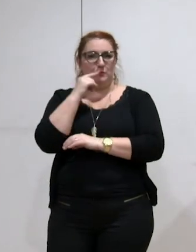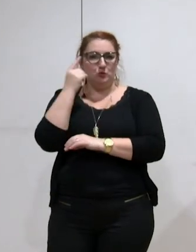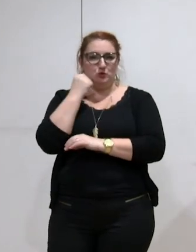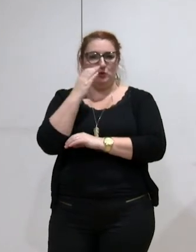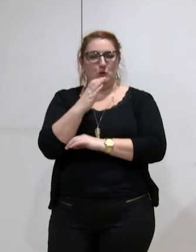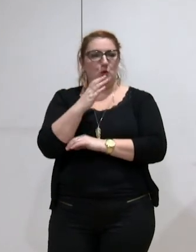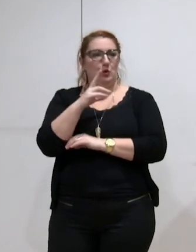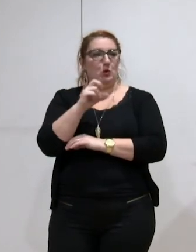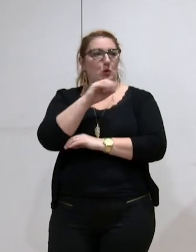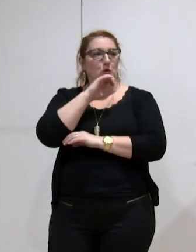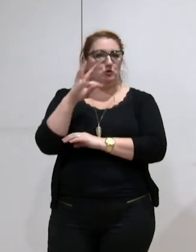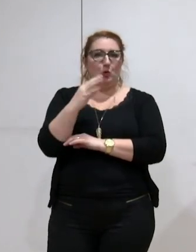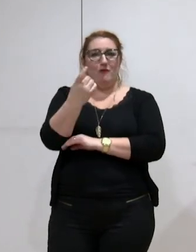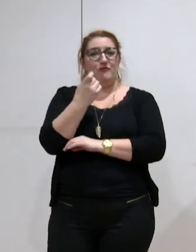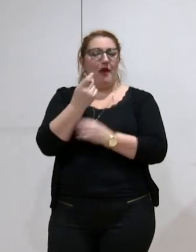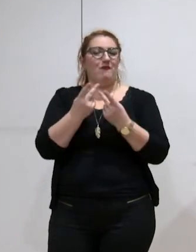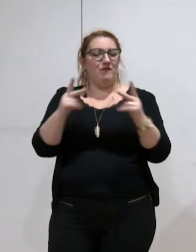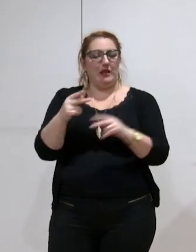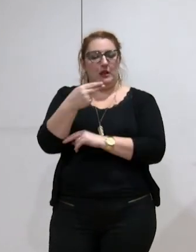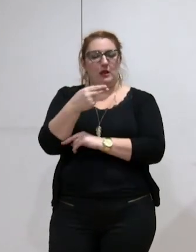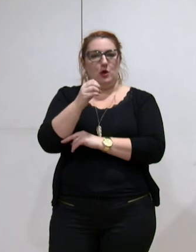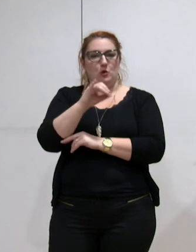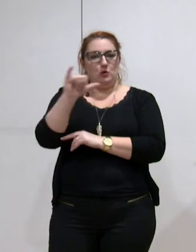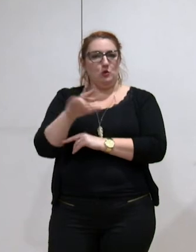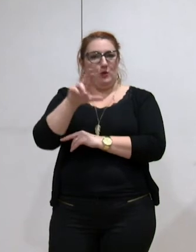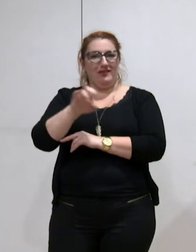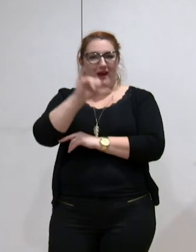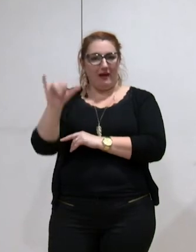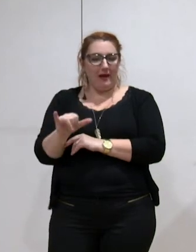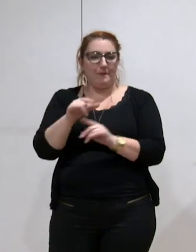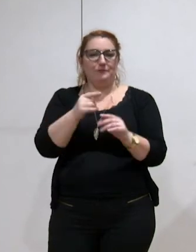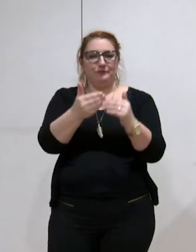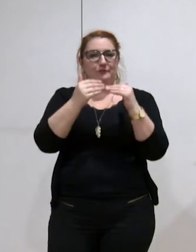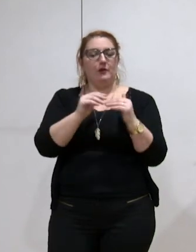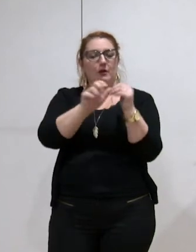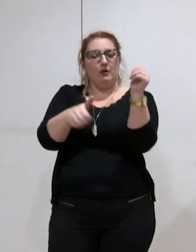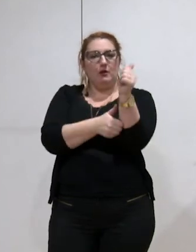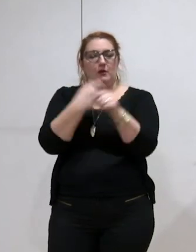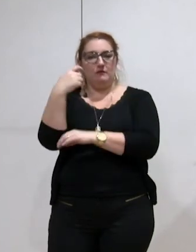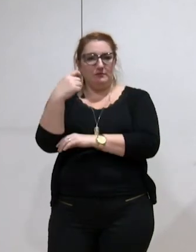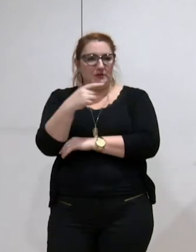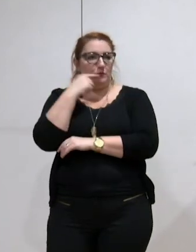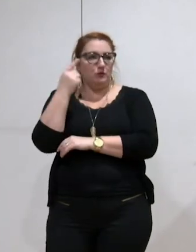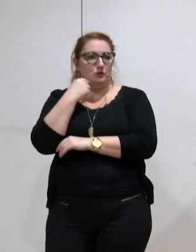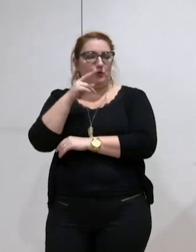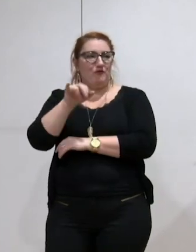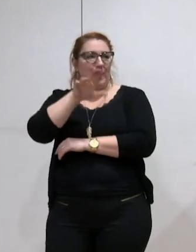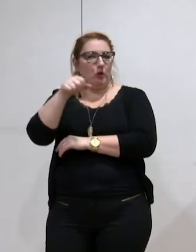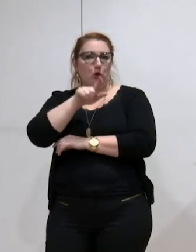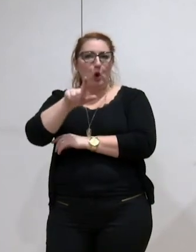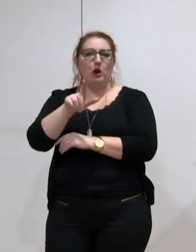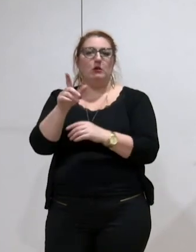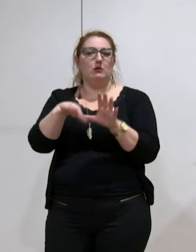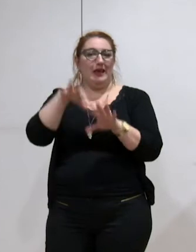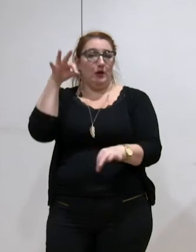qui est élu de Noyaré et vice-présidé par Michel Verniol, élu de Sessin, et